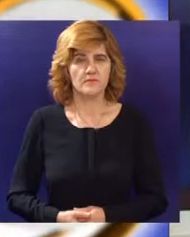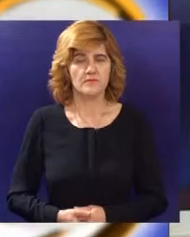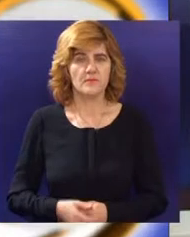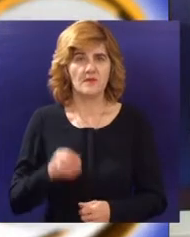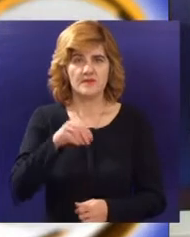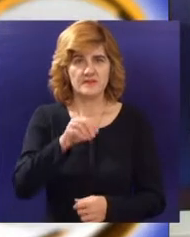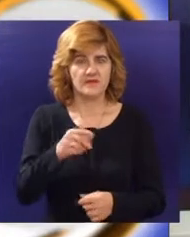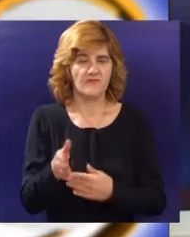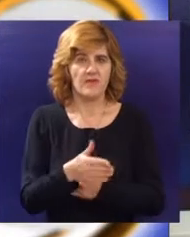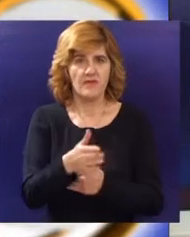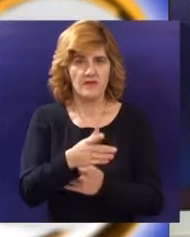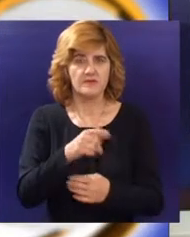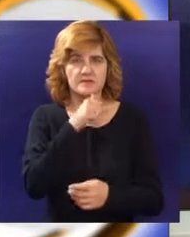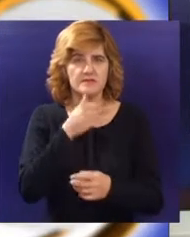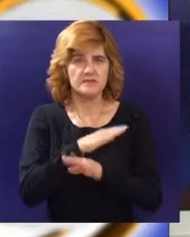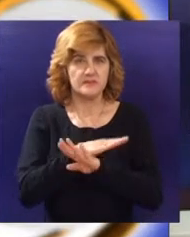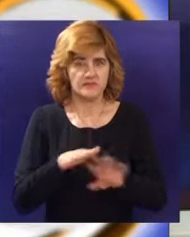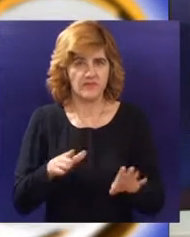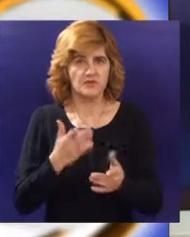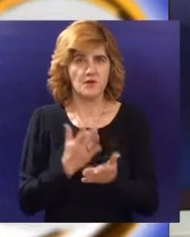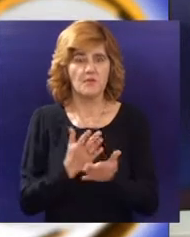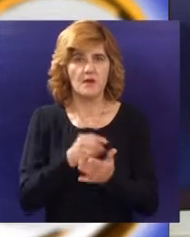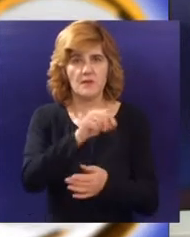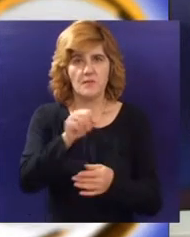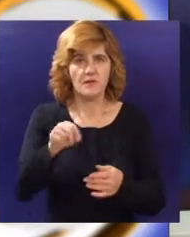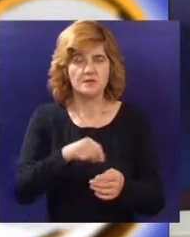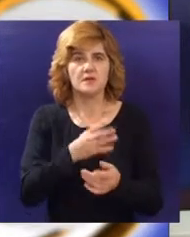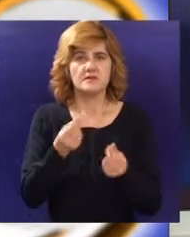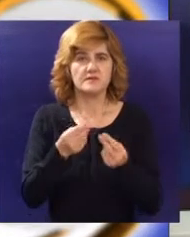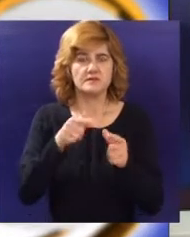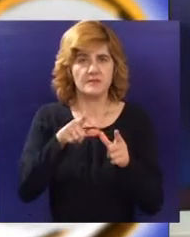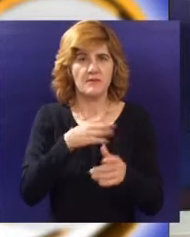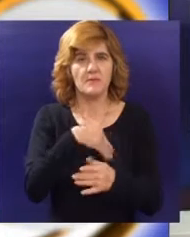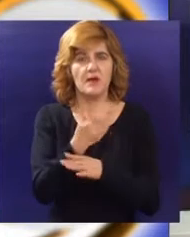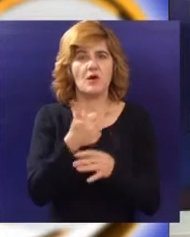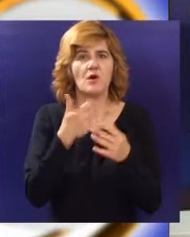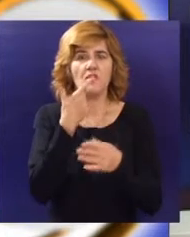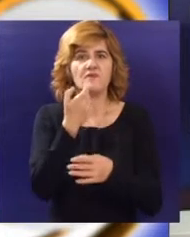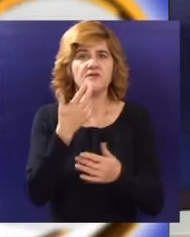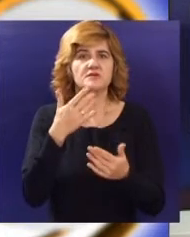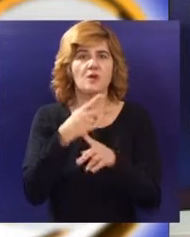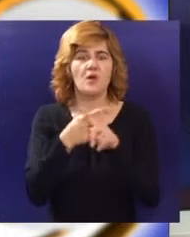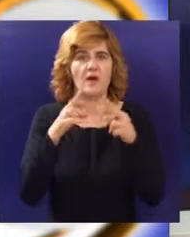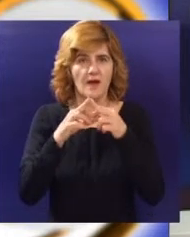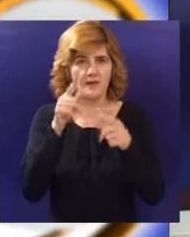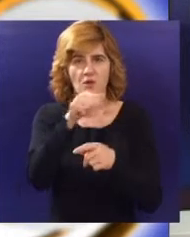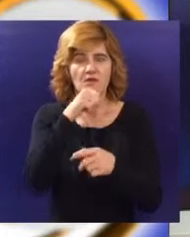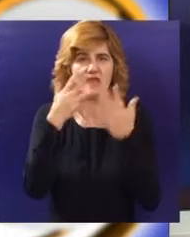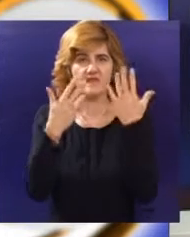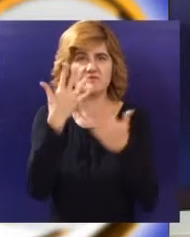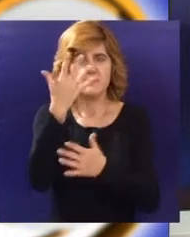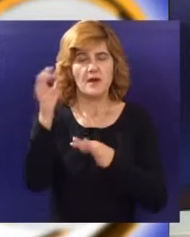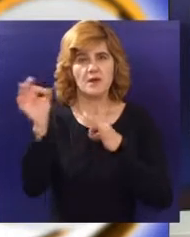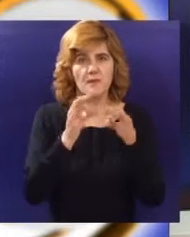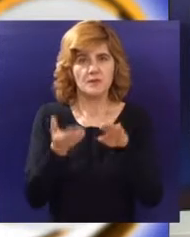Setva jesenjih kultura praktično je završena. Posejano je preko 22.600 hektara, što predstavlja 95 odsto